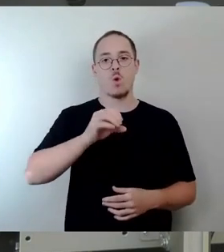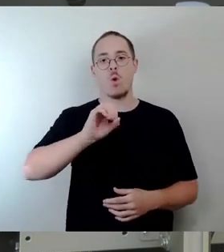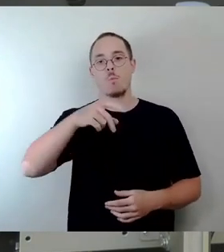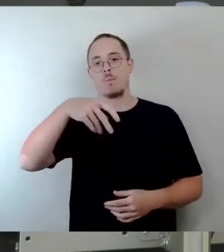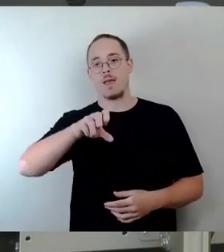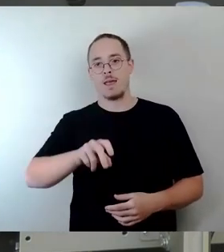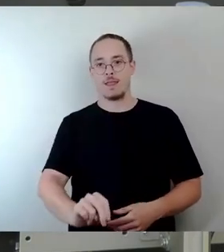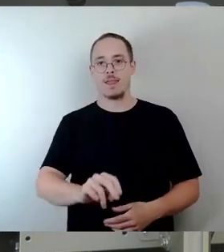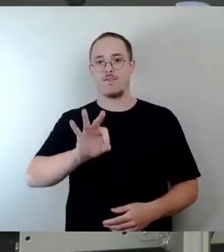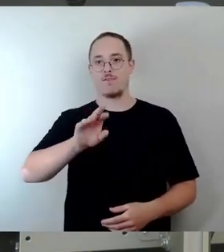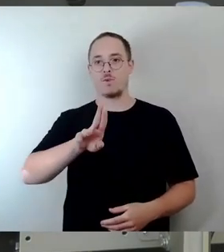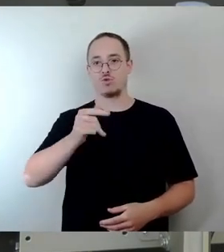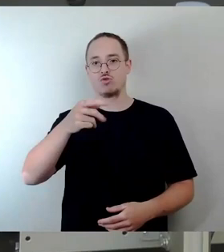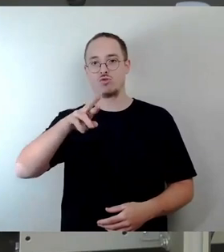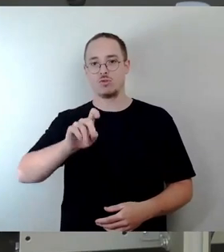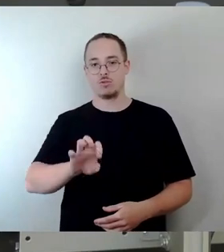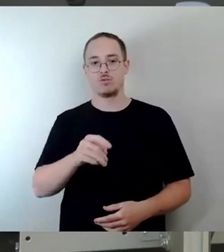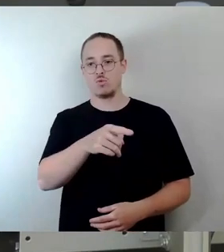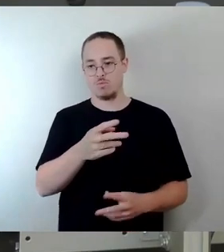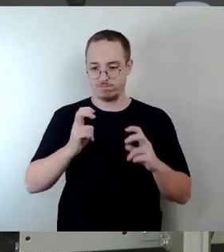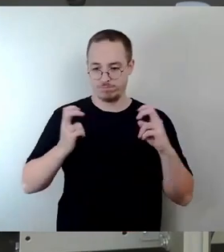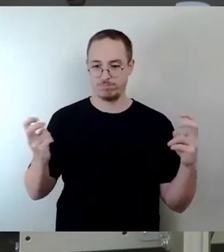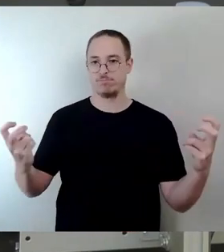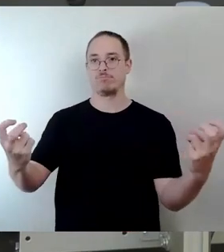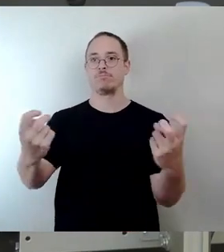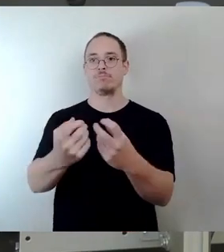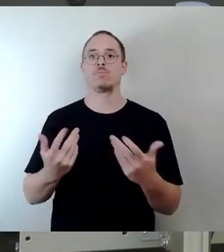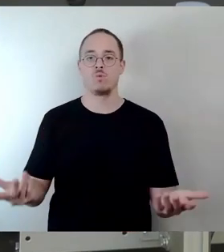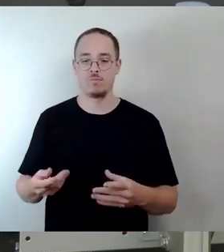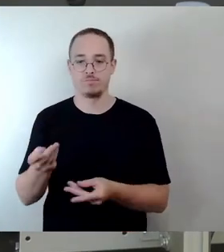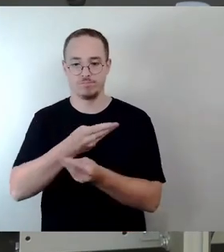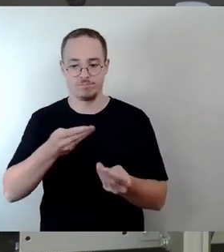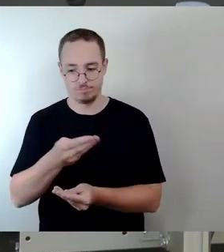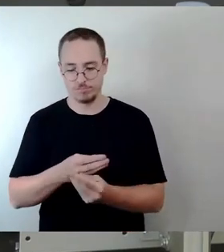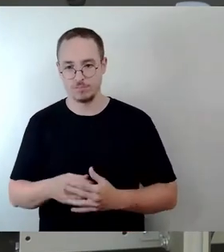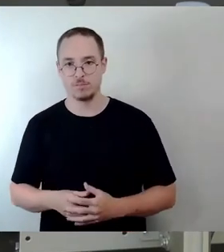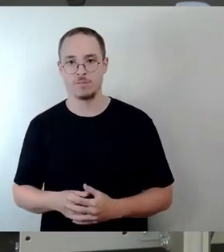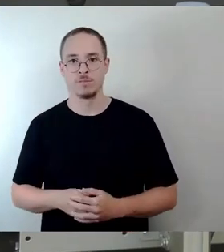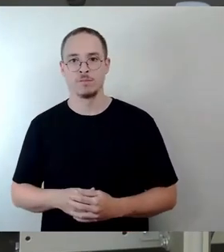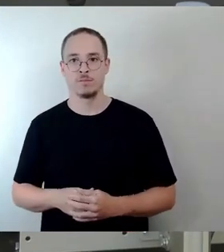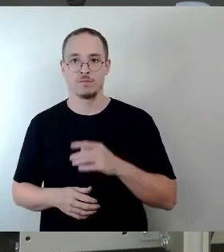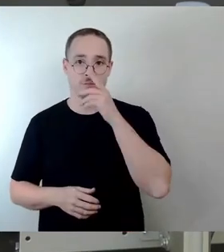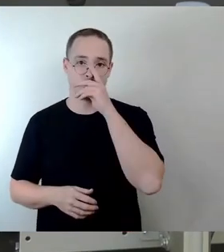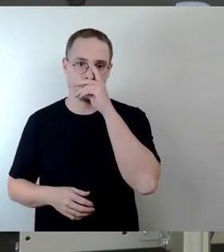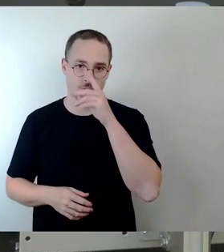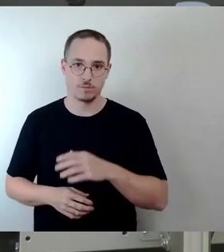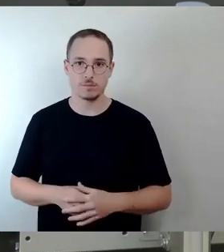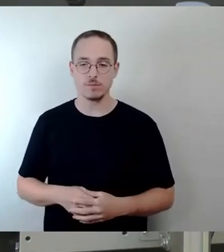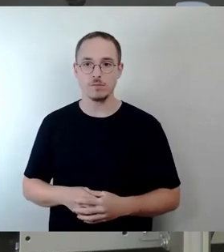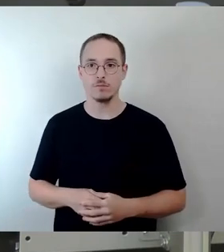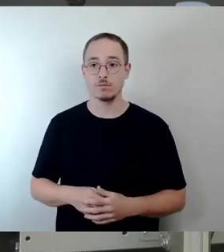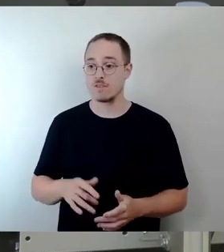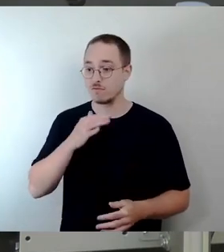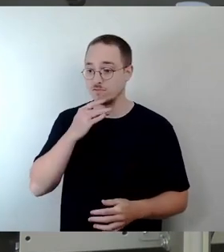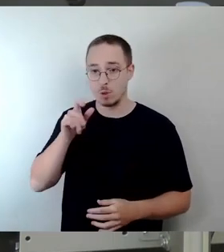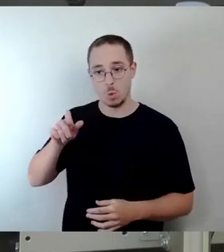Architekten von Ostmodern machten uns aufmerksam, dass dieses Gebäude auf gar keinen Fall abzureißen ist und